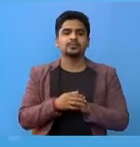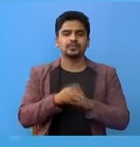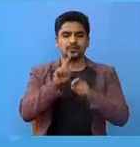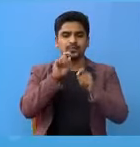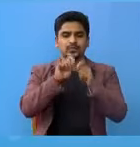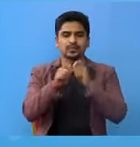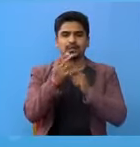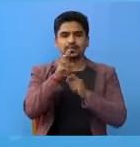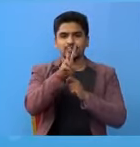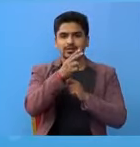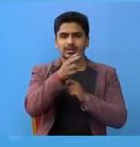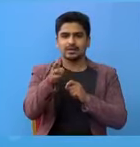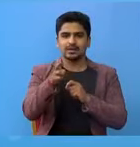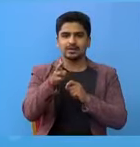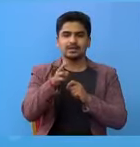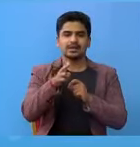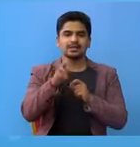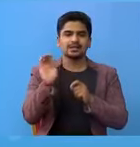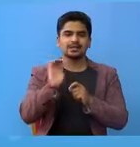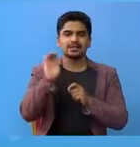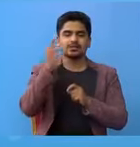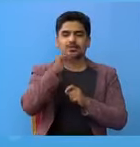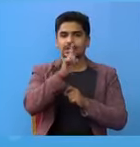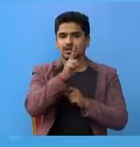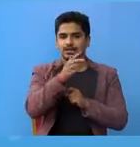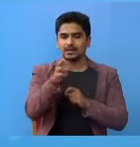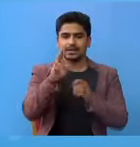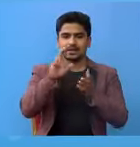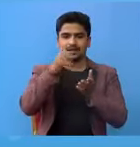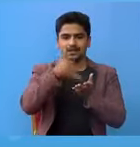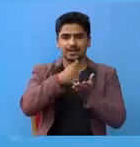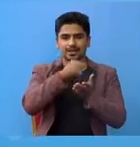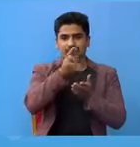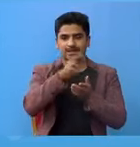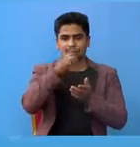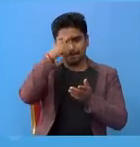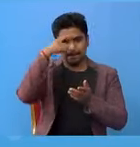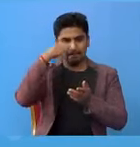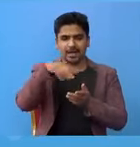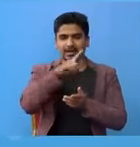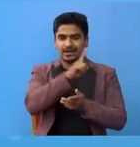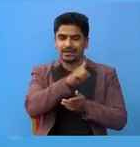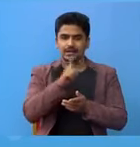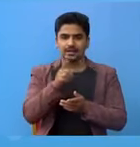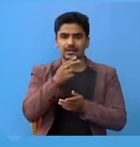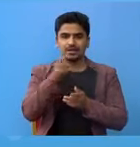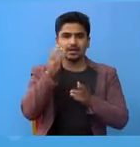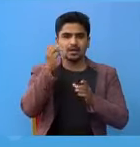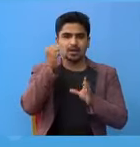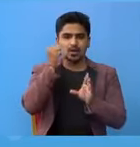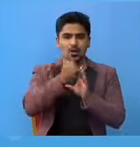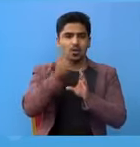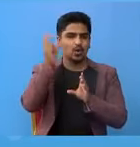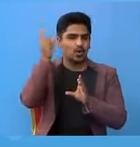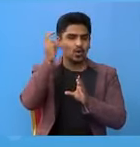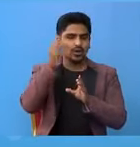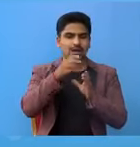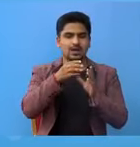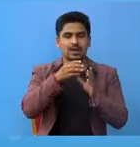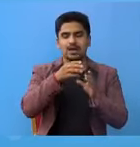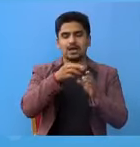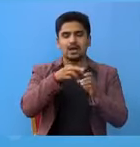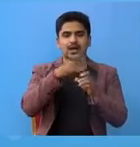सरलाही का दुई जना, सिंदुली का एक जना, दांगर बाके का ए उखल डूंगा रामेशाब का